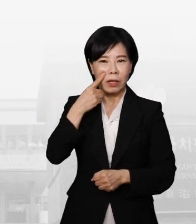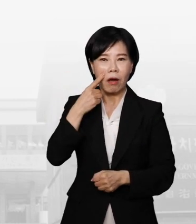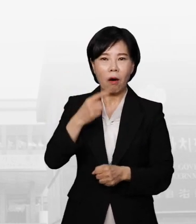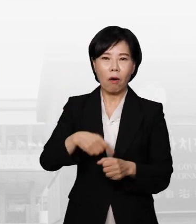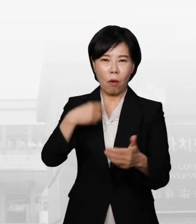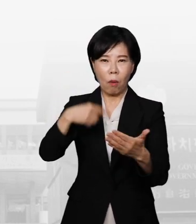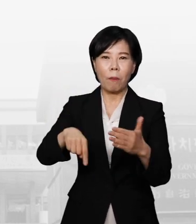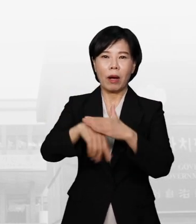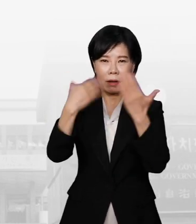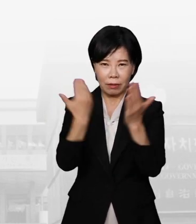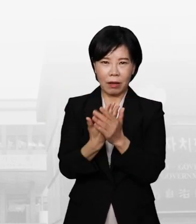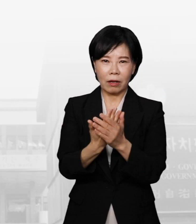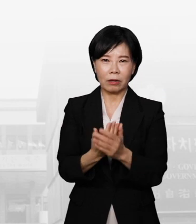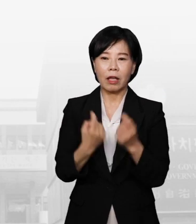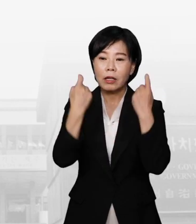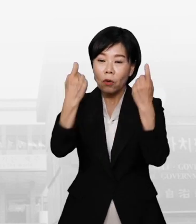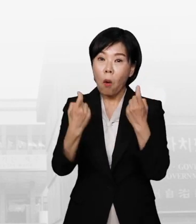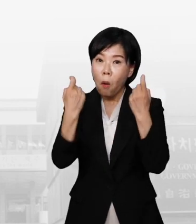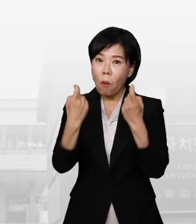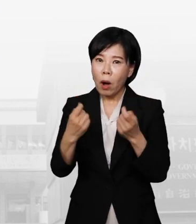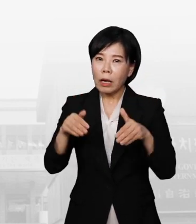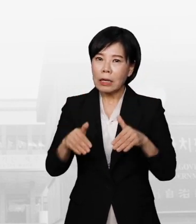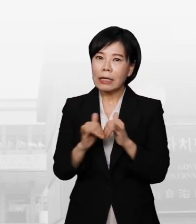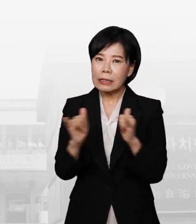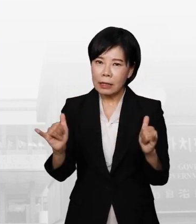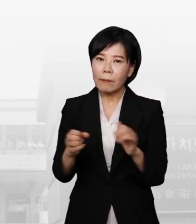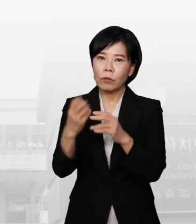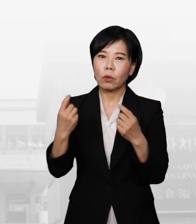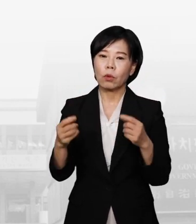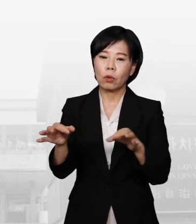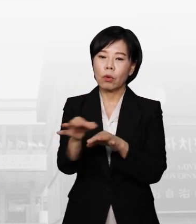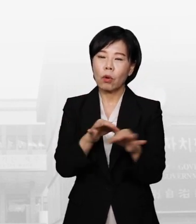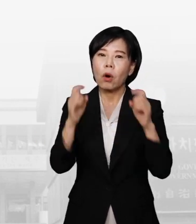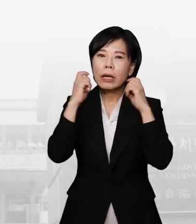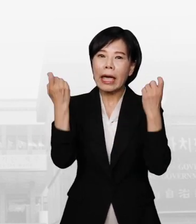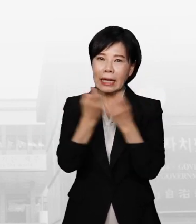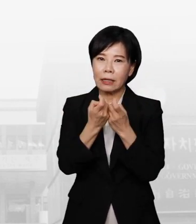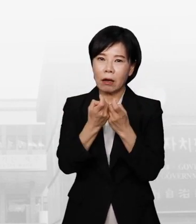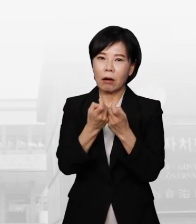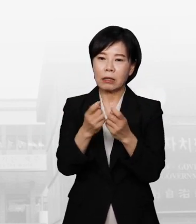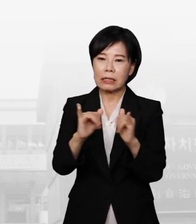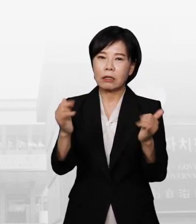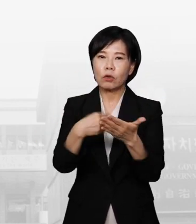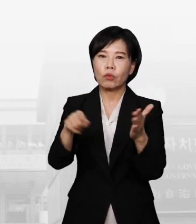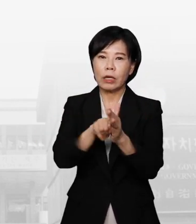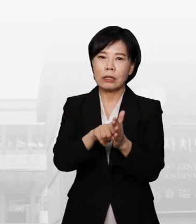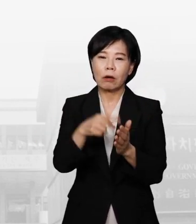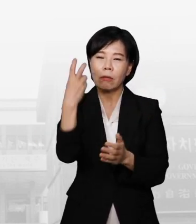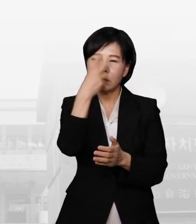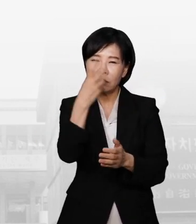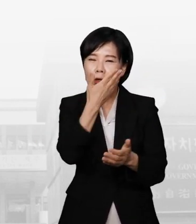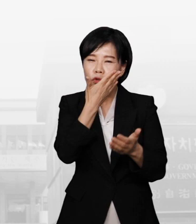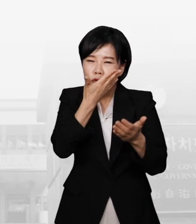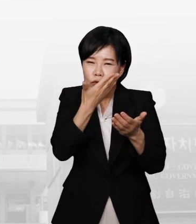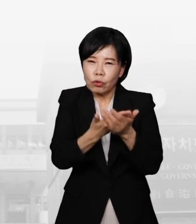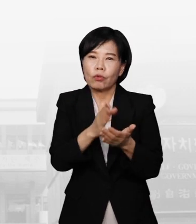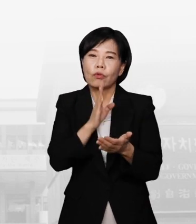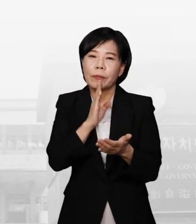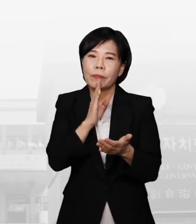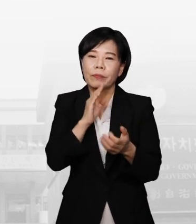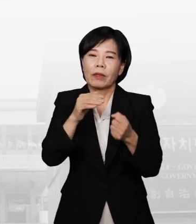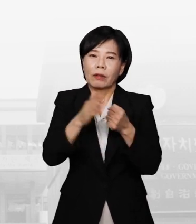제주도 내에 있는 관광산업 종사자분들 그리고 자영업자분들을 위해서 마케팅이 굉장히 중요하다고